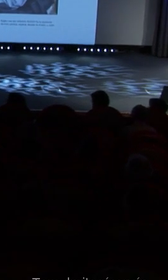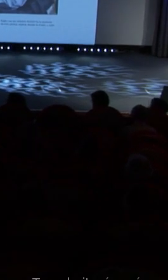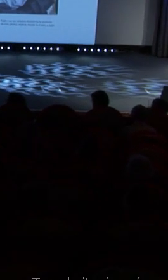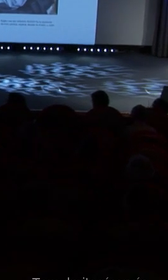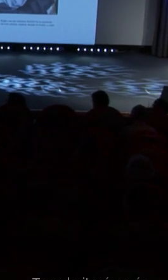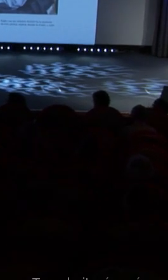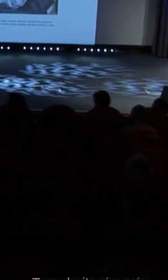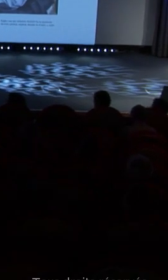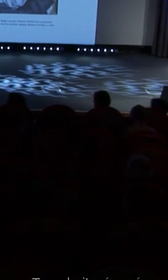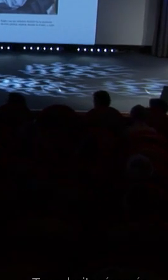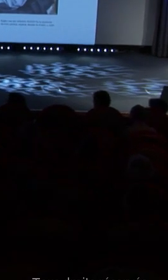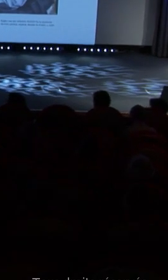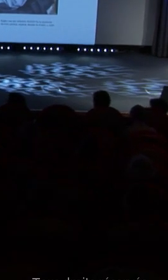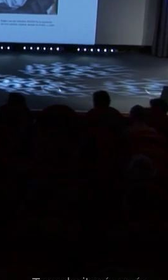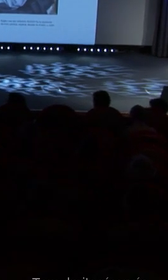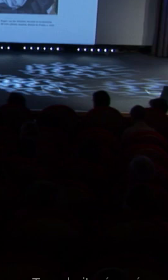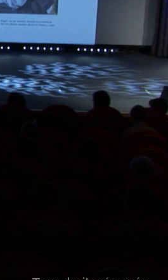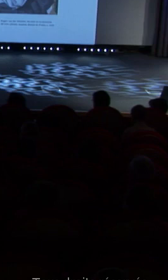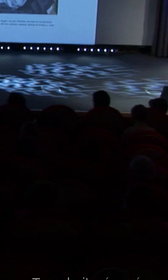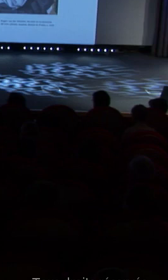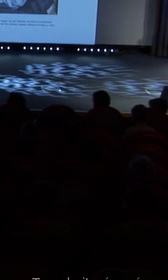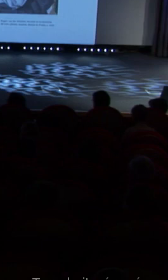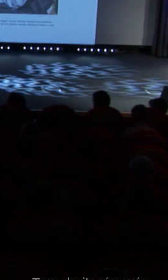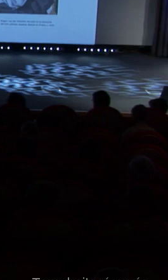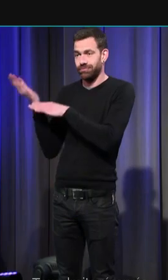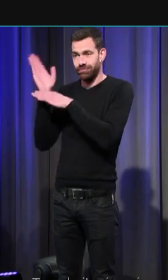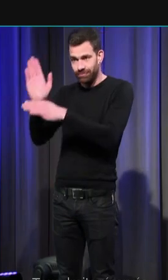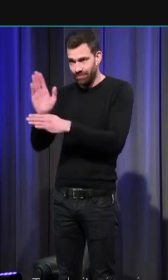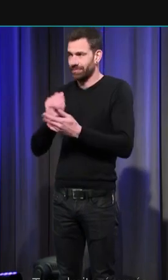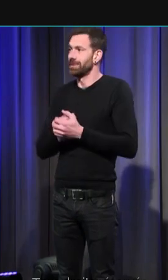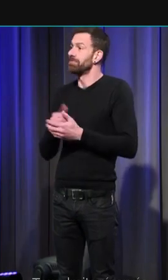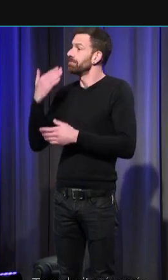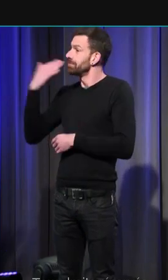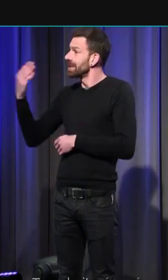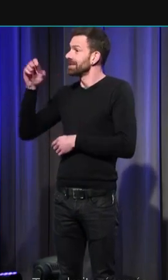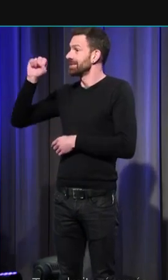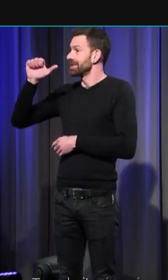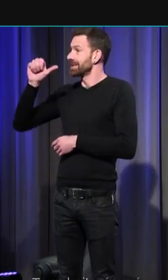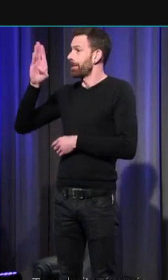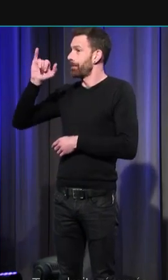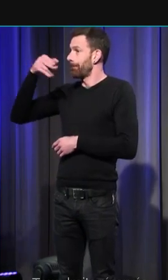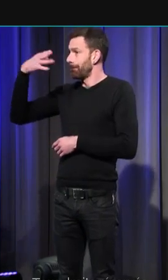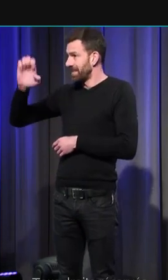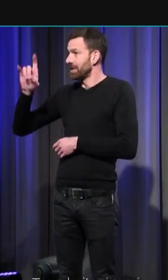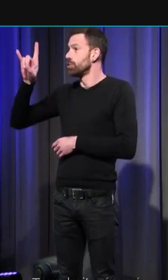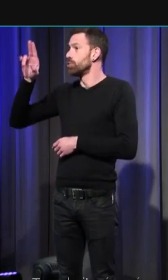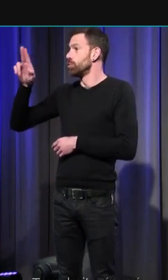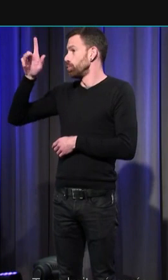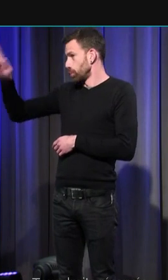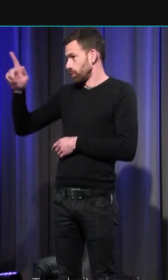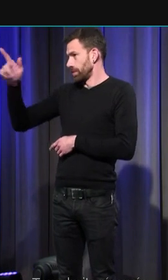Merci infiniment à la Cité des sciences pour cette invitation, en particulier à Sabine Hugues, qui nous a parfaitement guidés